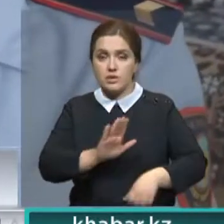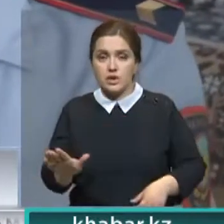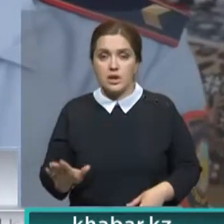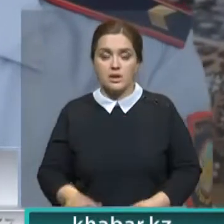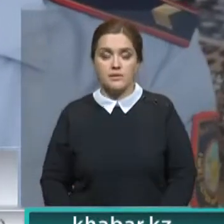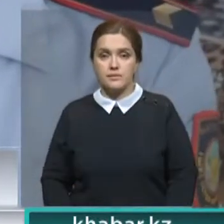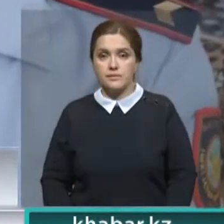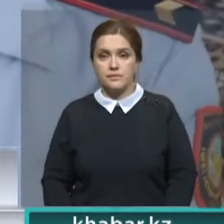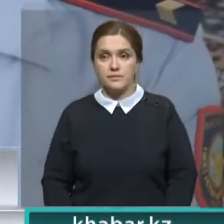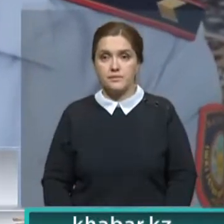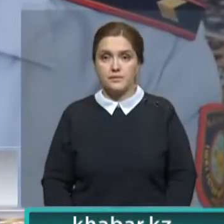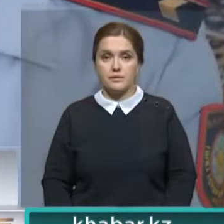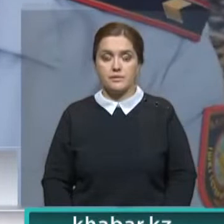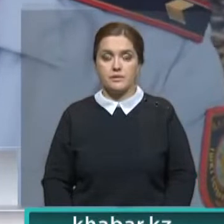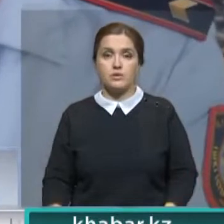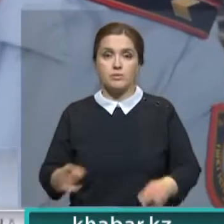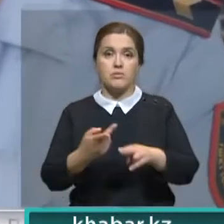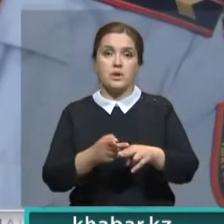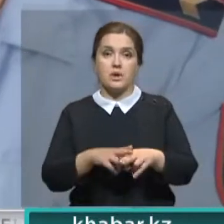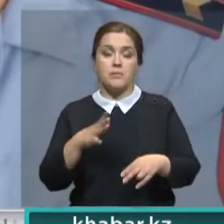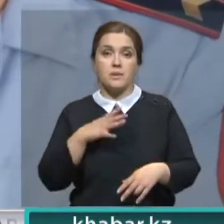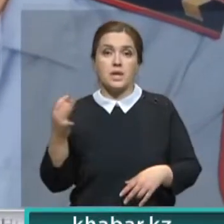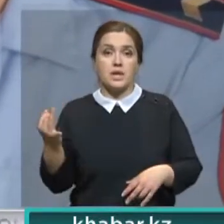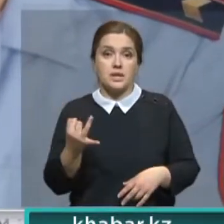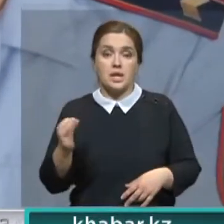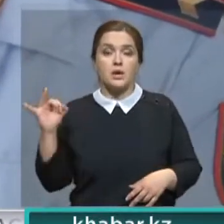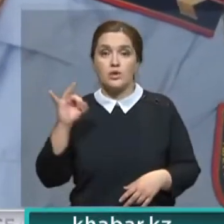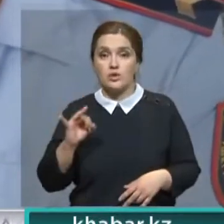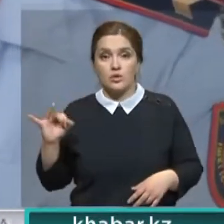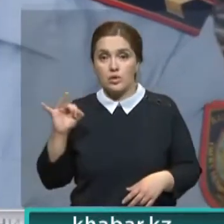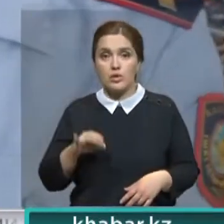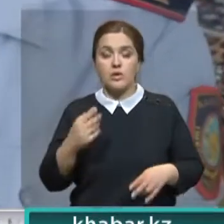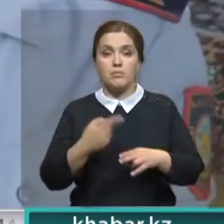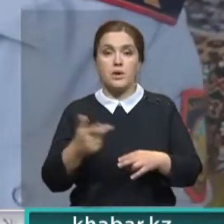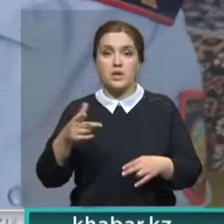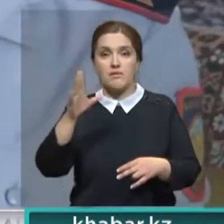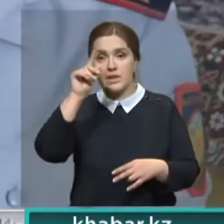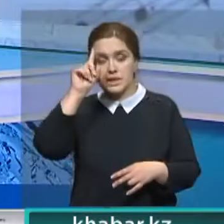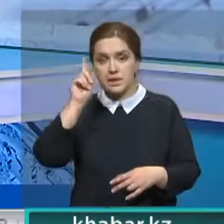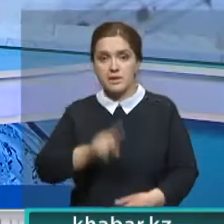производство. Как бы, чтобы это, как бы, история, чтобы историю гражданской обороны все знали.